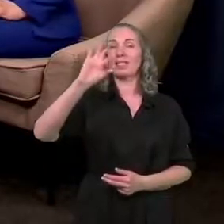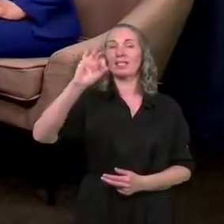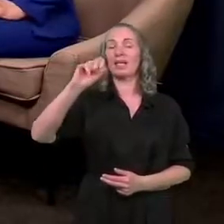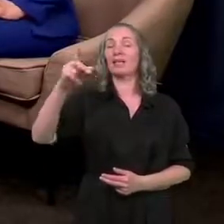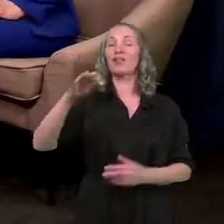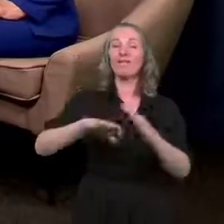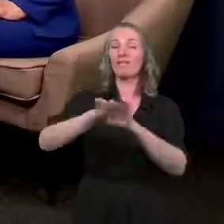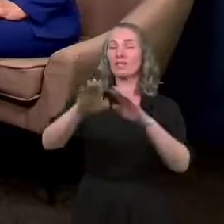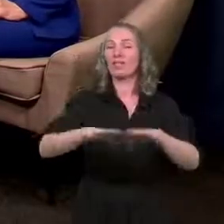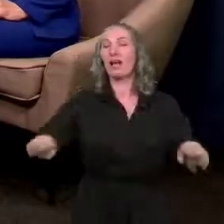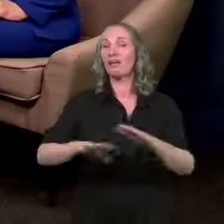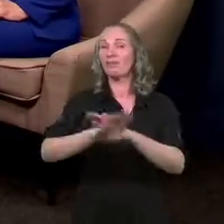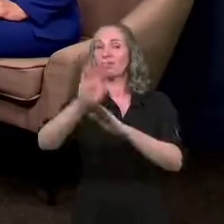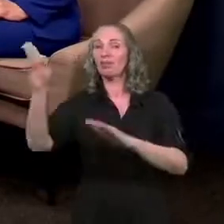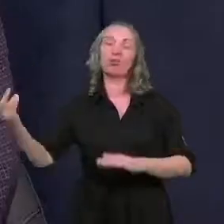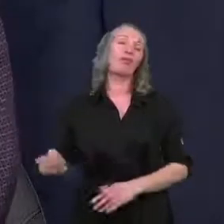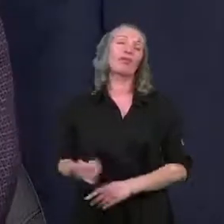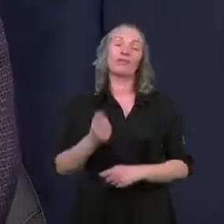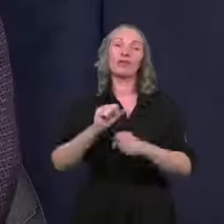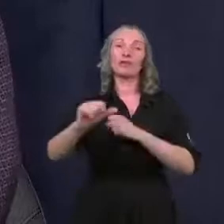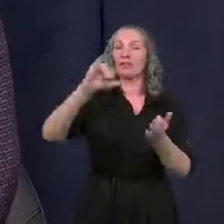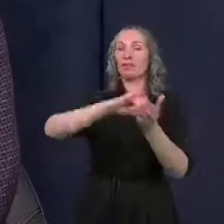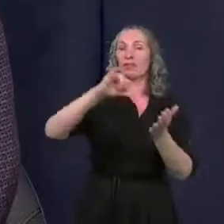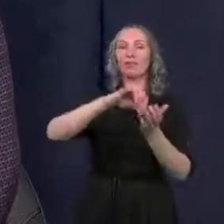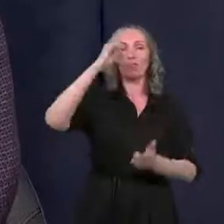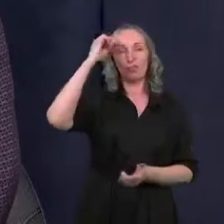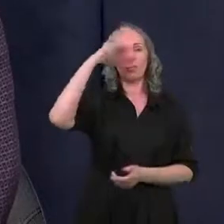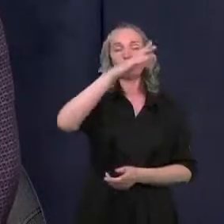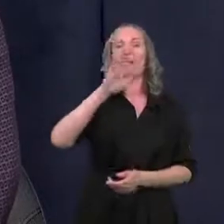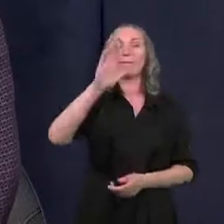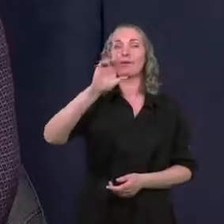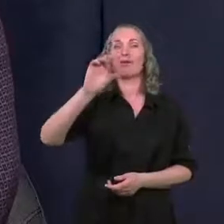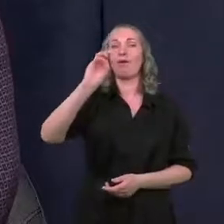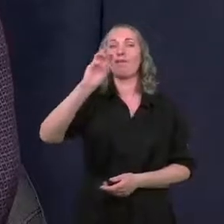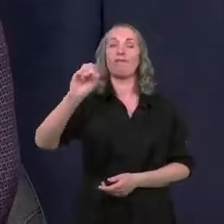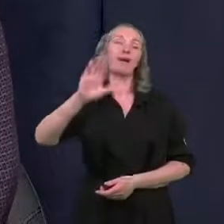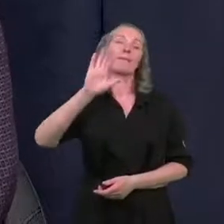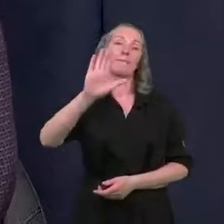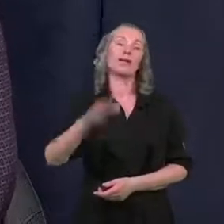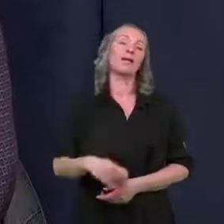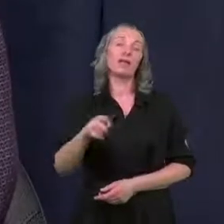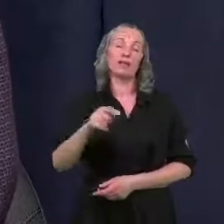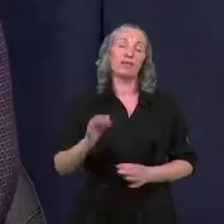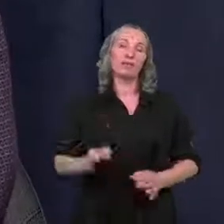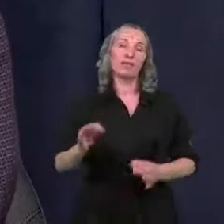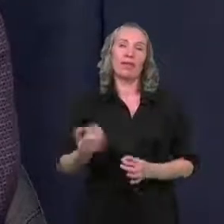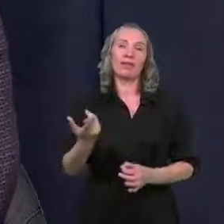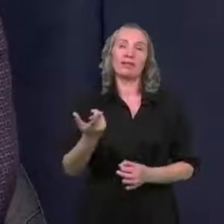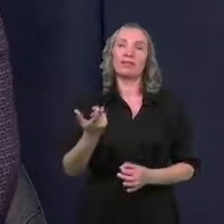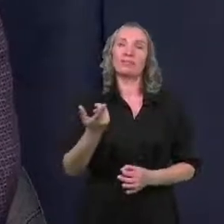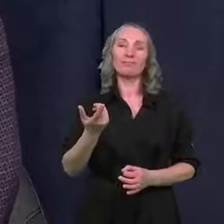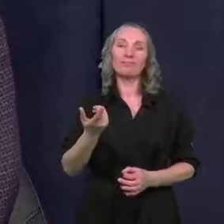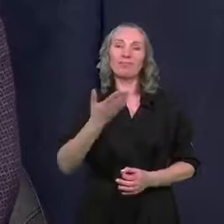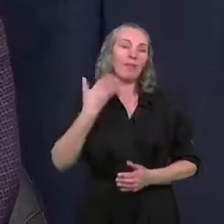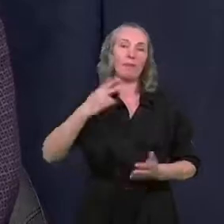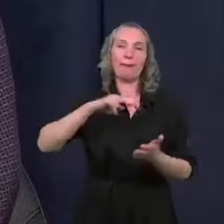salą widowiskową. Mamy taką salę widowiskową w Centrum Kultury Browar B, więc na chwilę obecną naprawdę nie